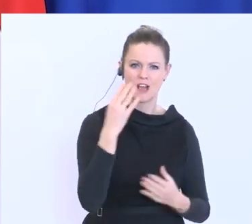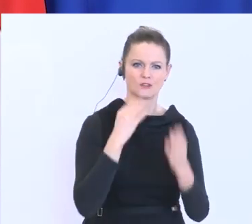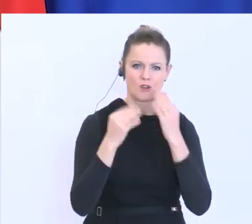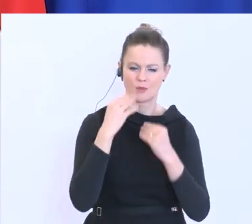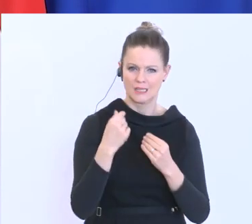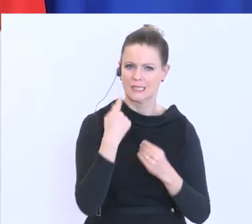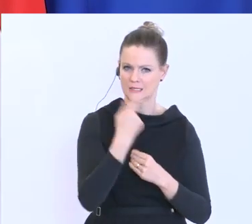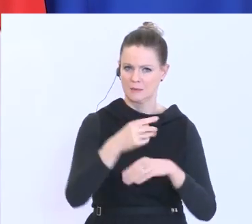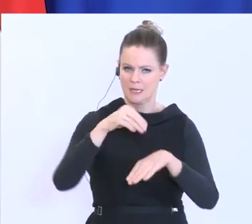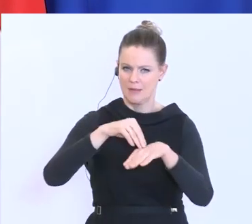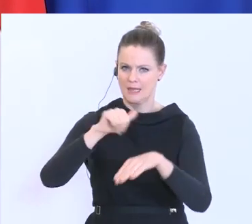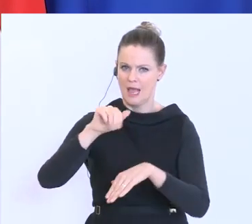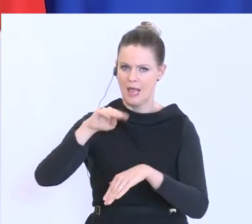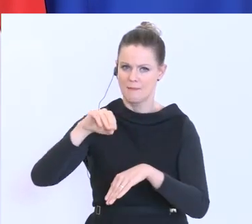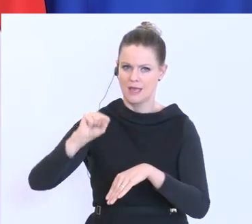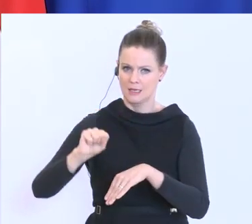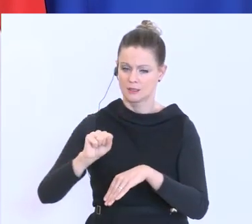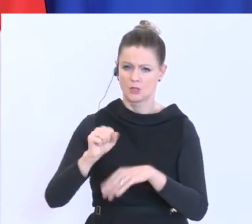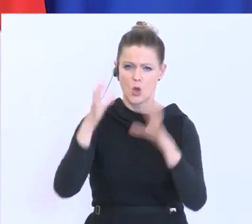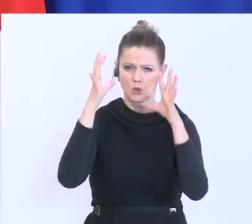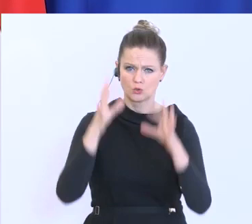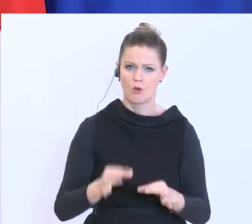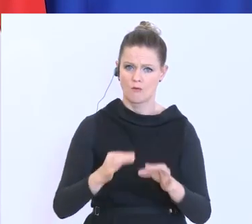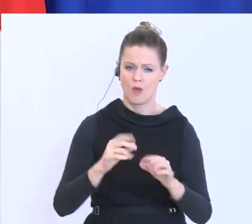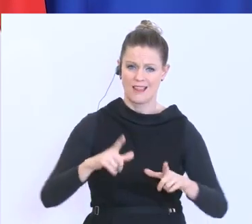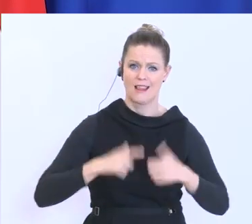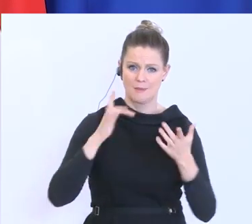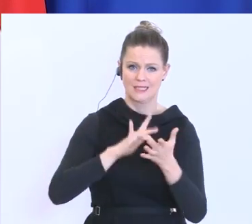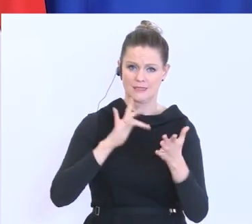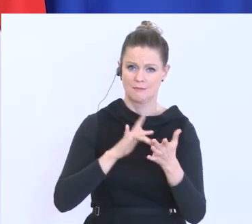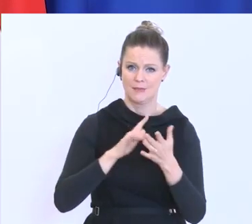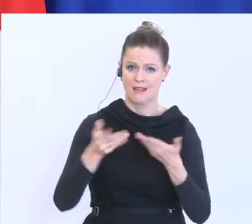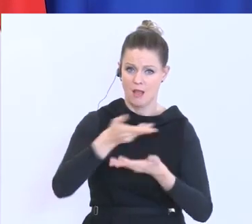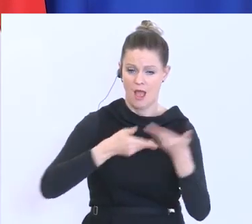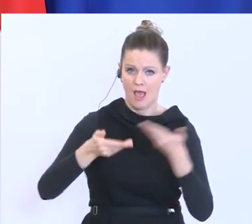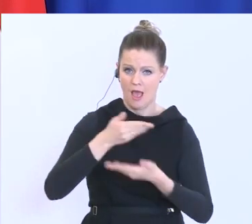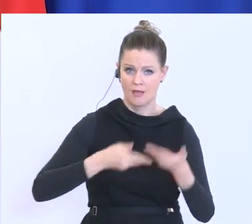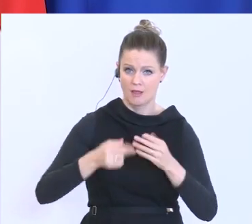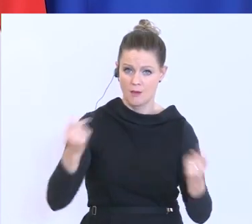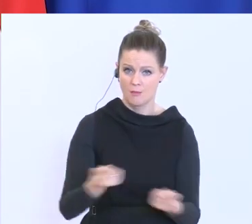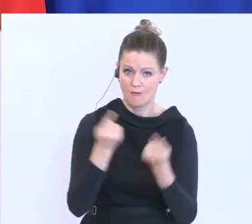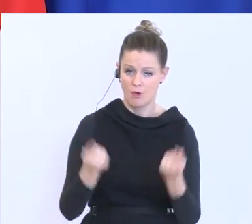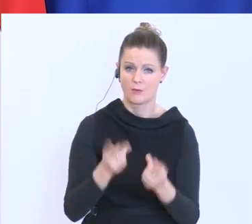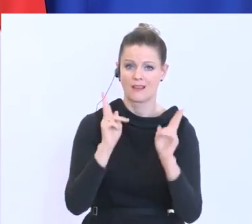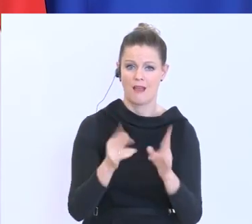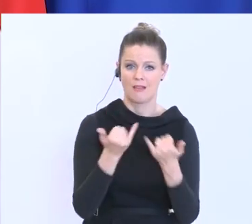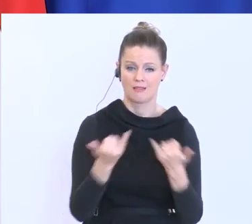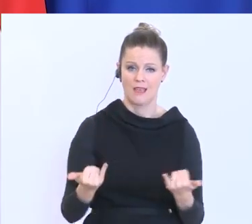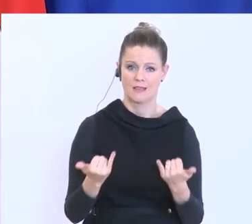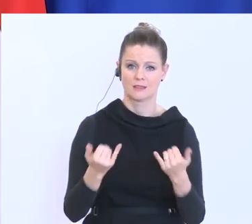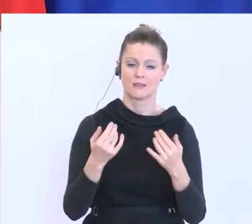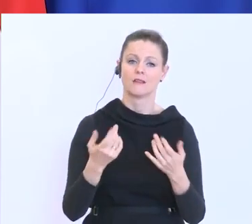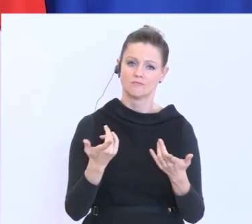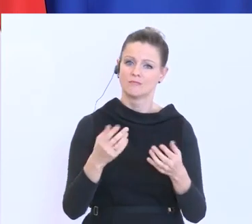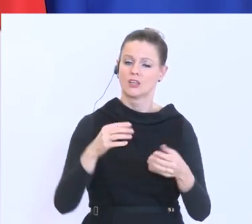AMS angemeldet und sofort im Lebensmittelhandel beworben, um jetzt Regale einschlichten helfen zu können. Deshalb